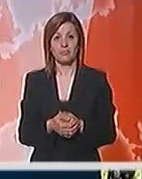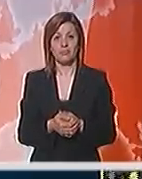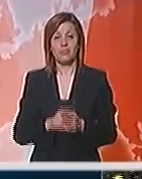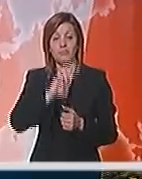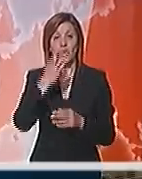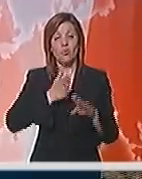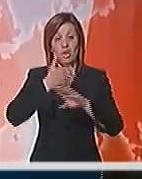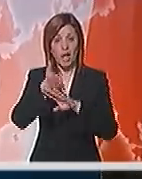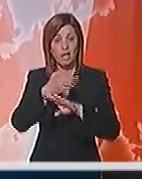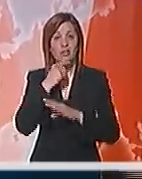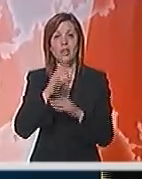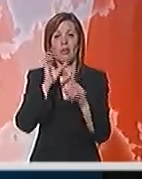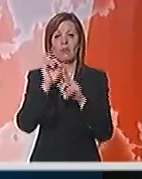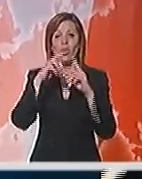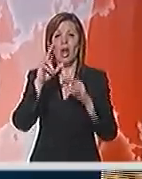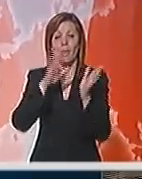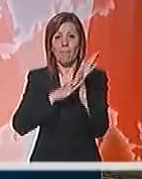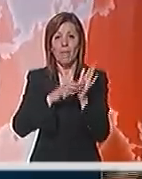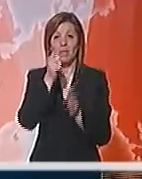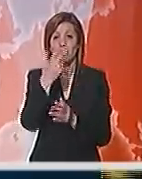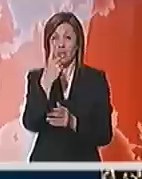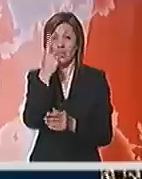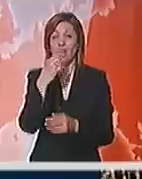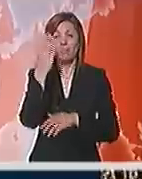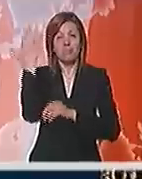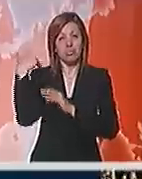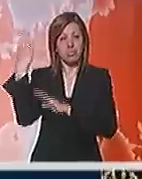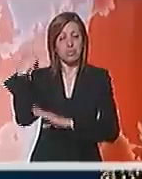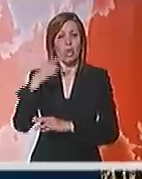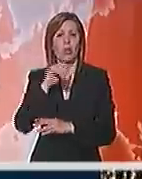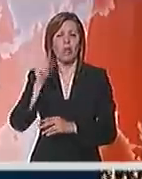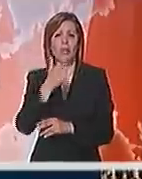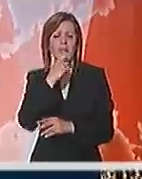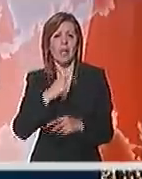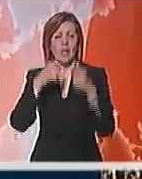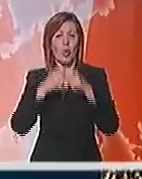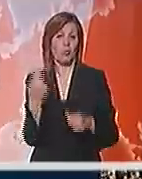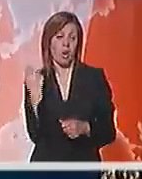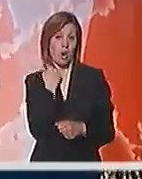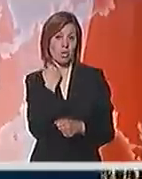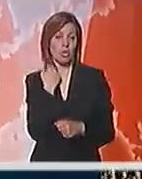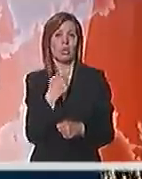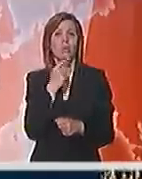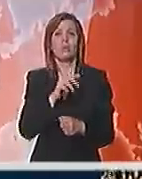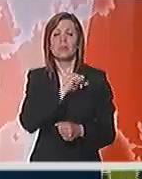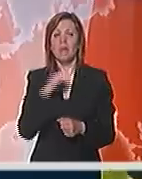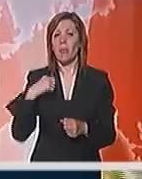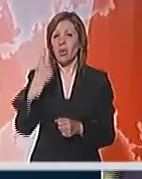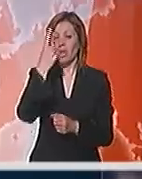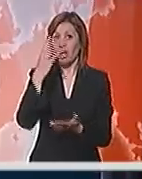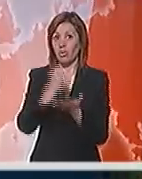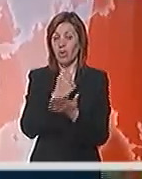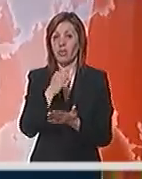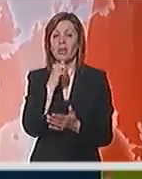Drugi finalista Ligi Evrope je Fulom. U 131-godišnjoj istoriji postojanja najstarijeg futbolskog kluba iz Londona, Fulom je osvojio samo jedan trofej,